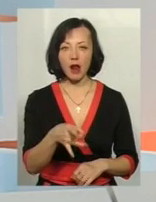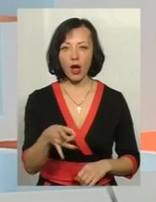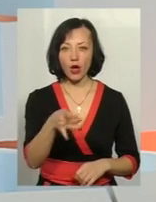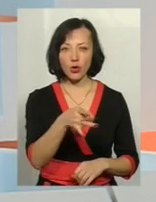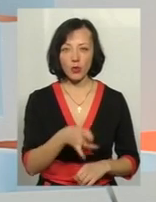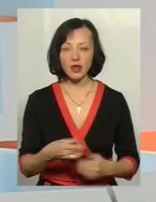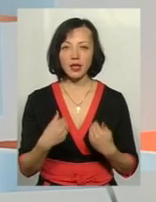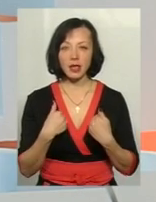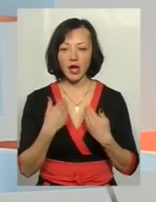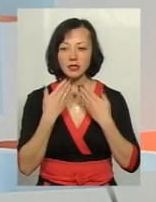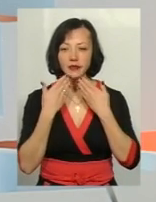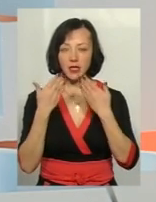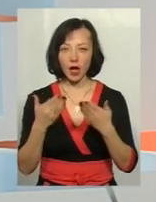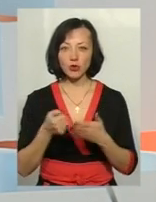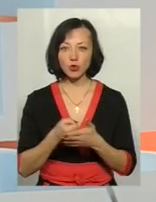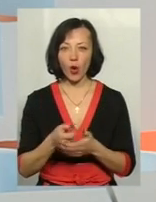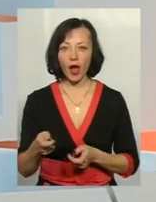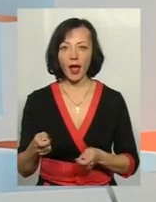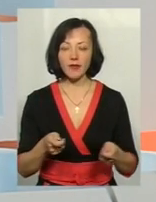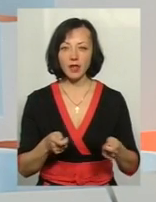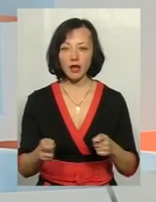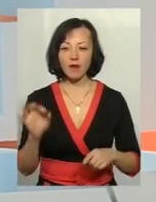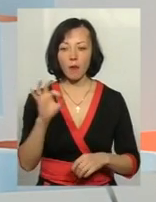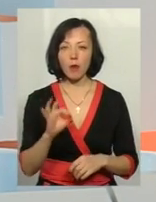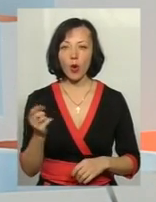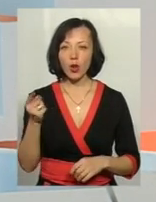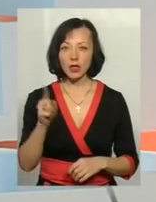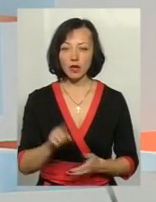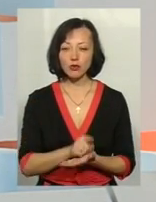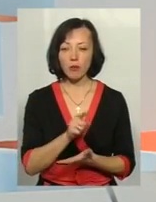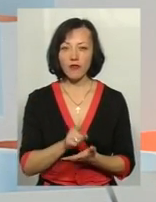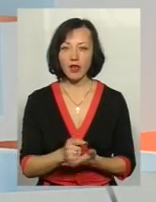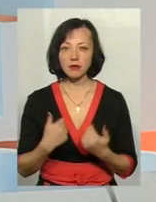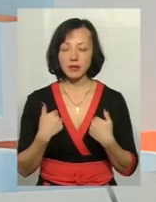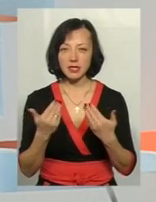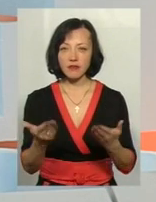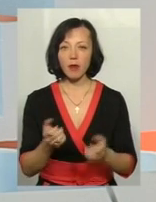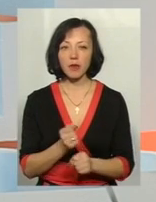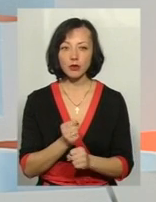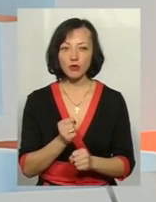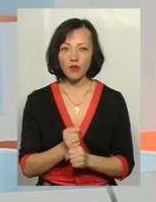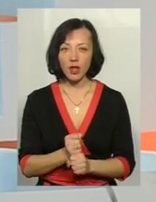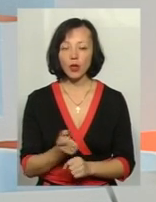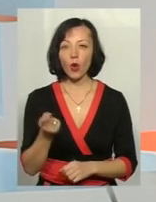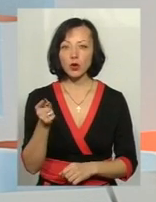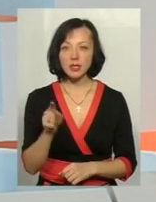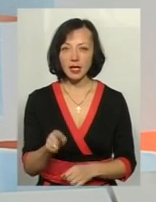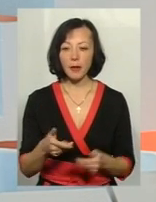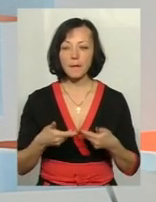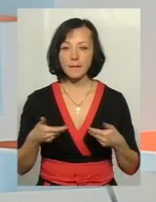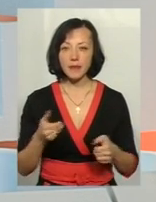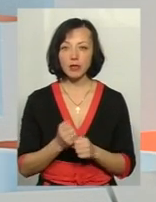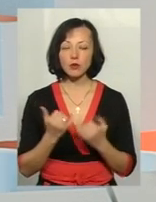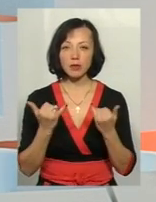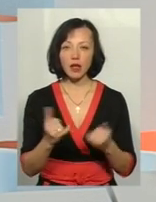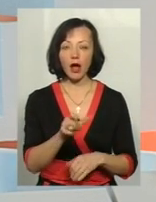звертаюся до керівників органів влади про те, що ми зобов'язані з вами в цьому наприклад працювати, оскільки ми працюємо